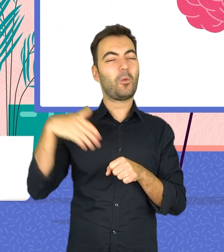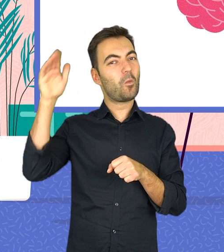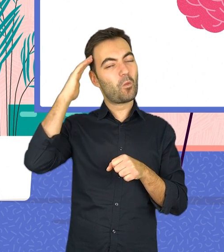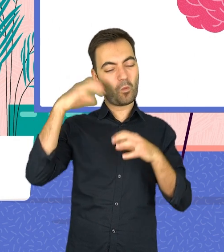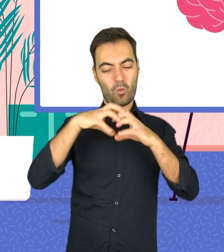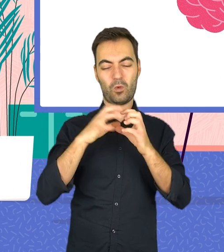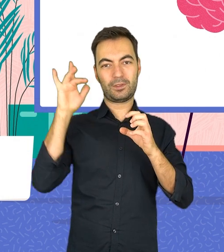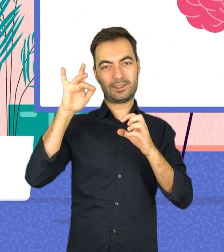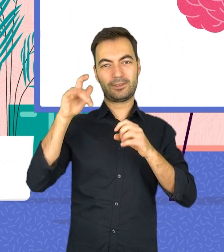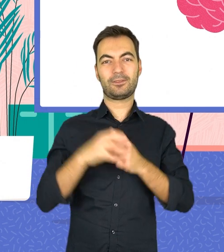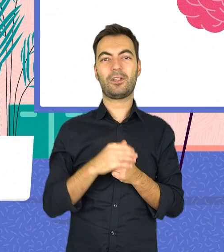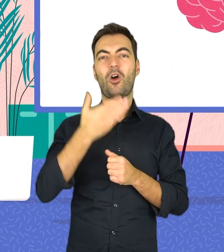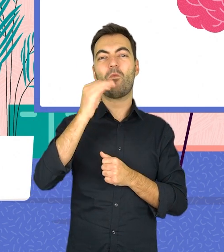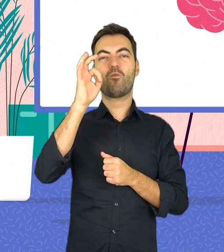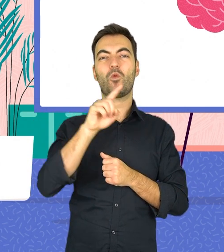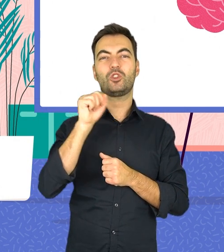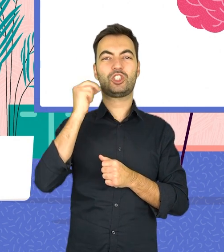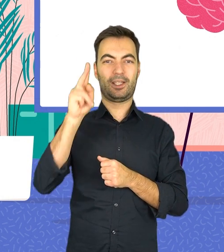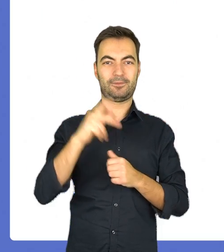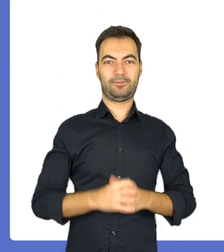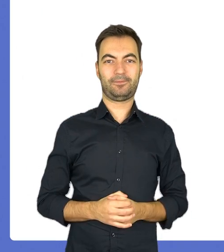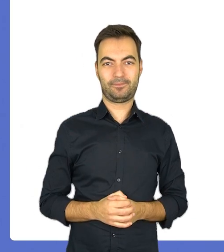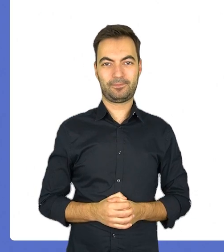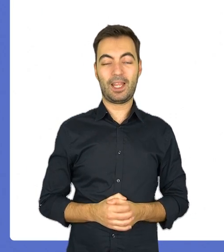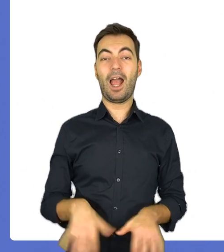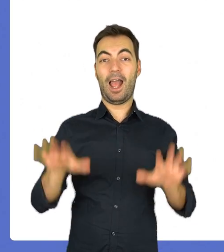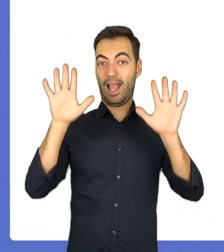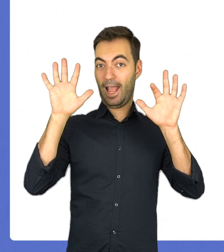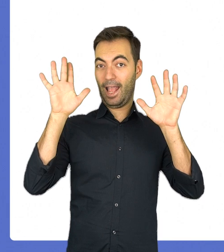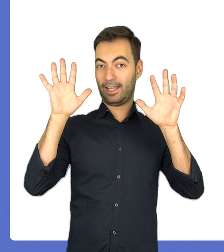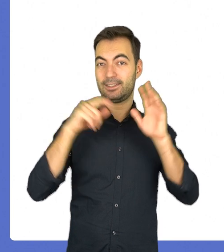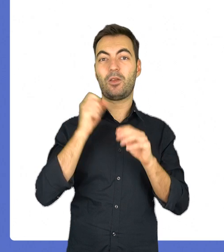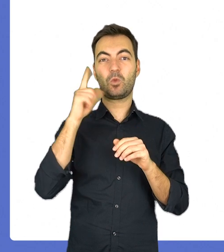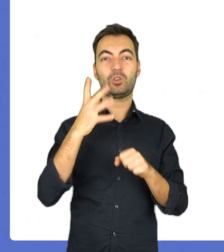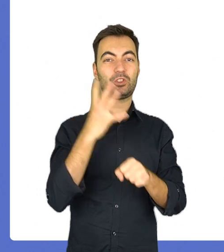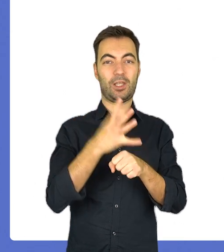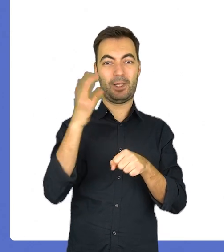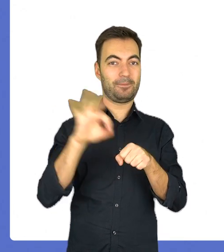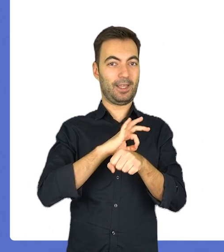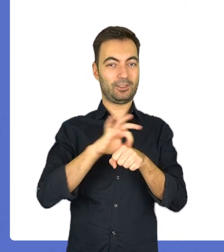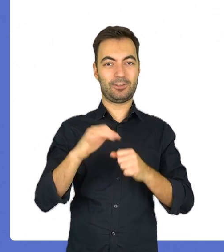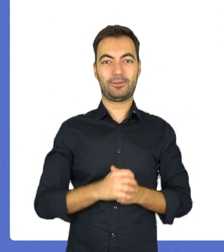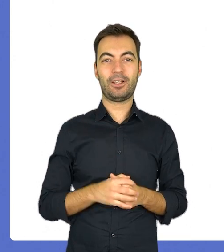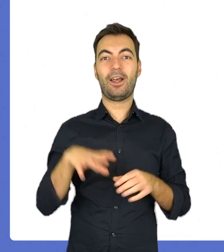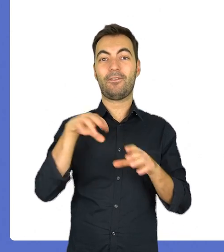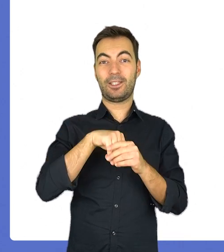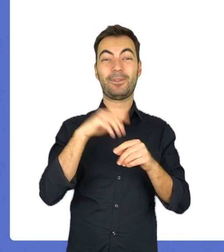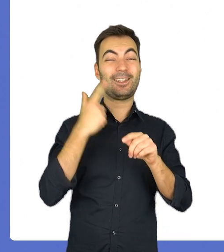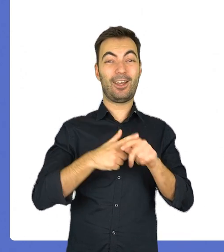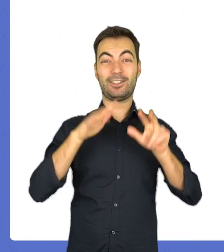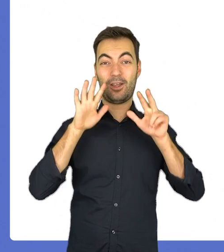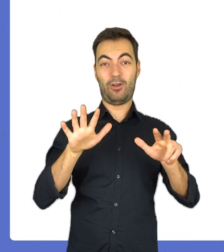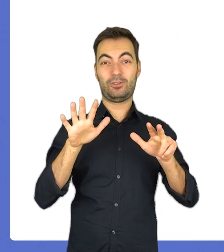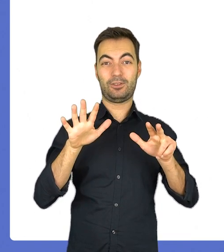część mózgu zwana muszczkiem. Z kolei w ręce jest 45 mięśni, z czego aż